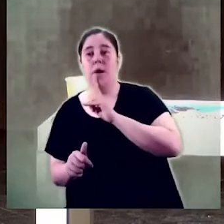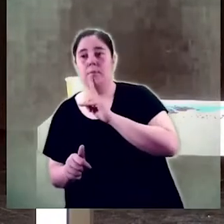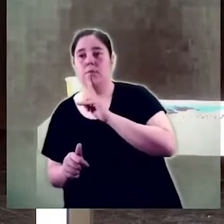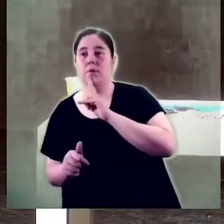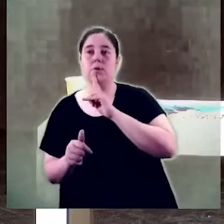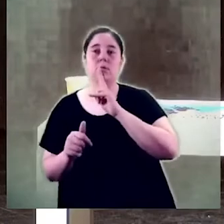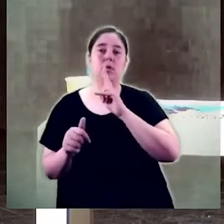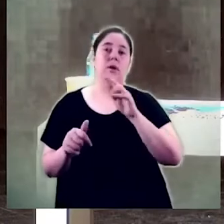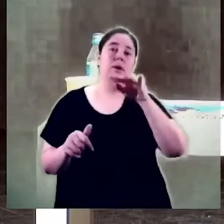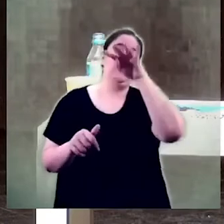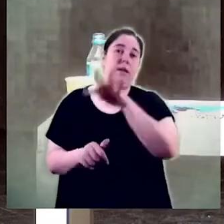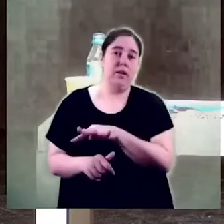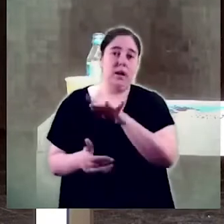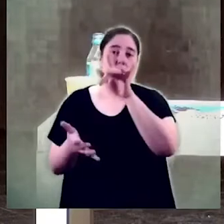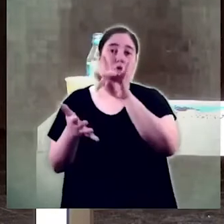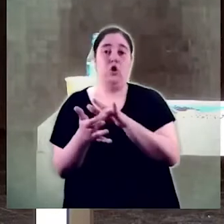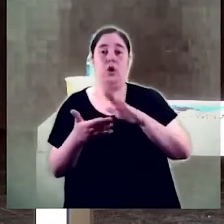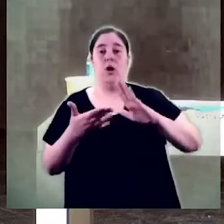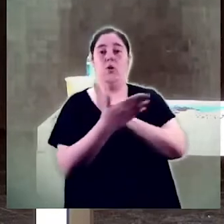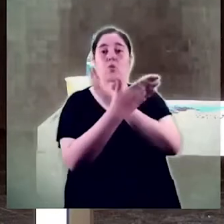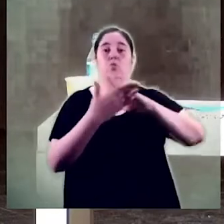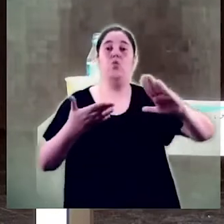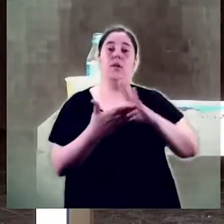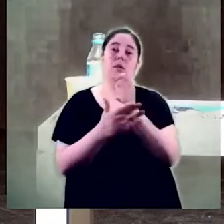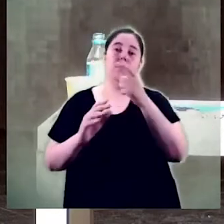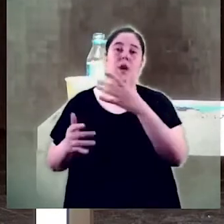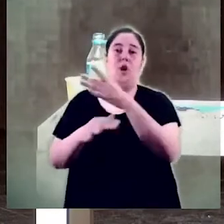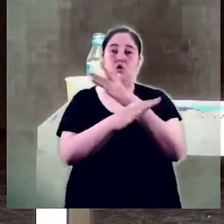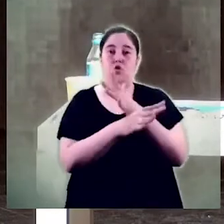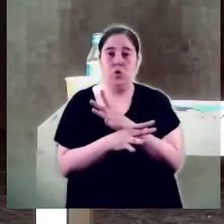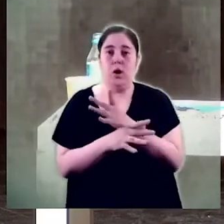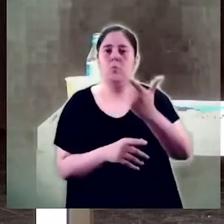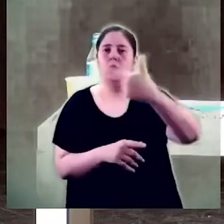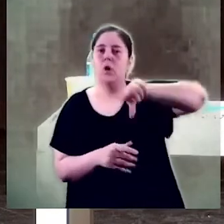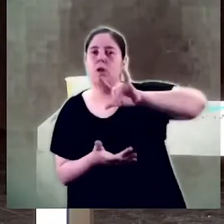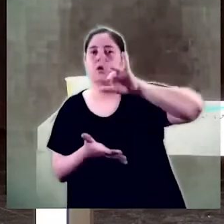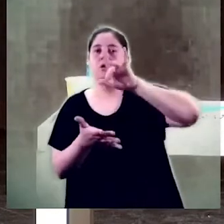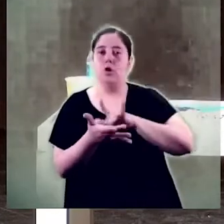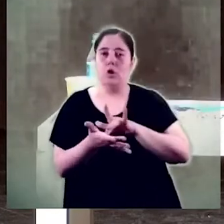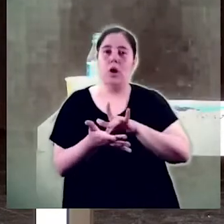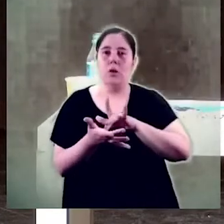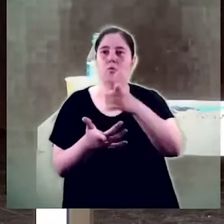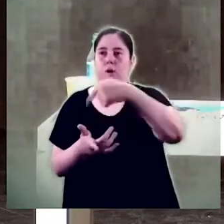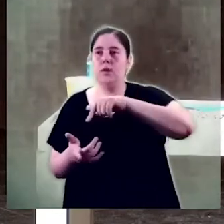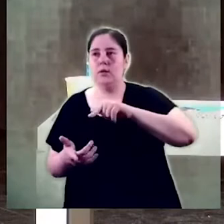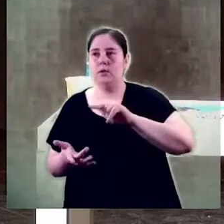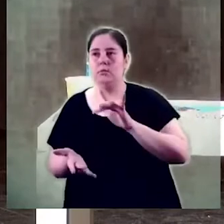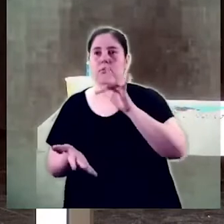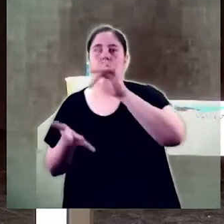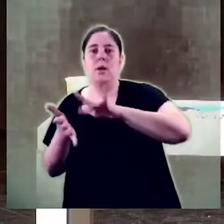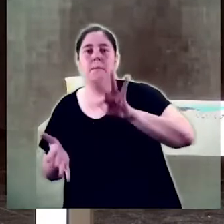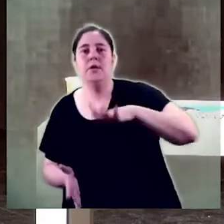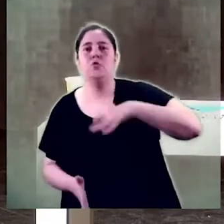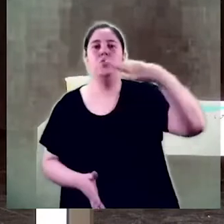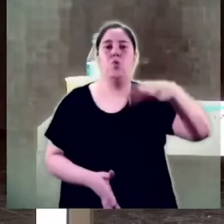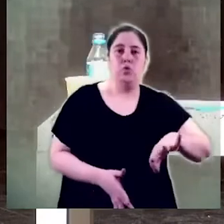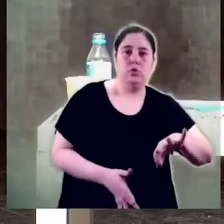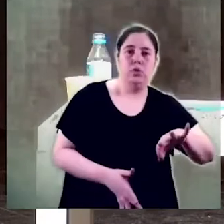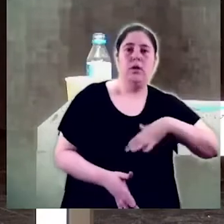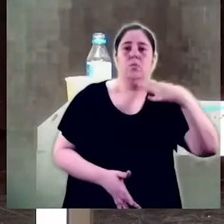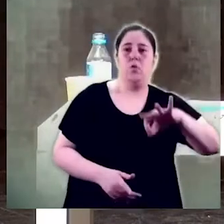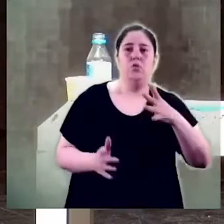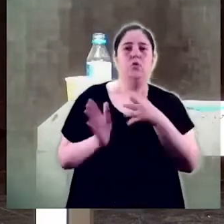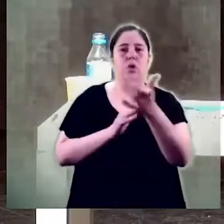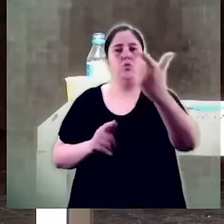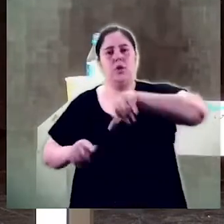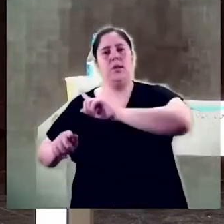poema La Cançó del Gosar Poder. Vosaltres heu gosat i heu pogut. Heu pogut perquè heu gosat. I